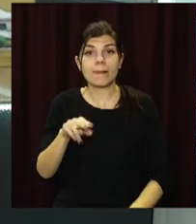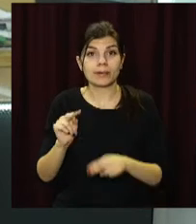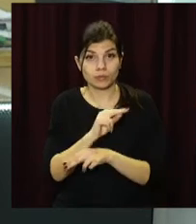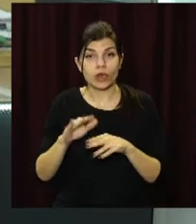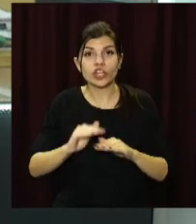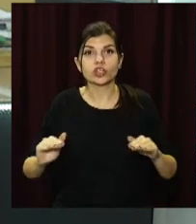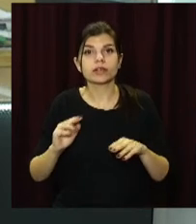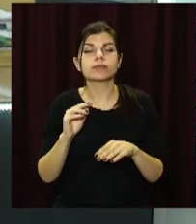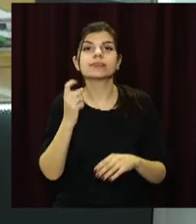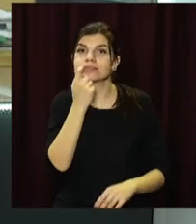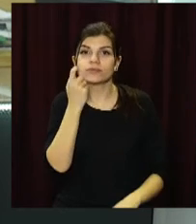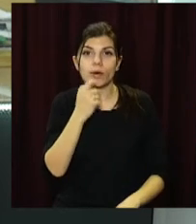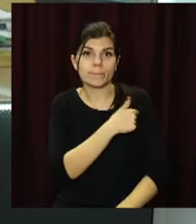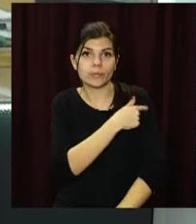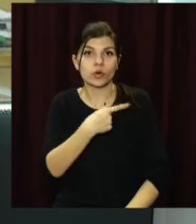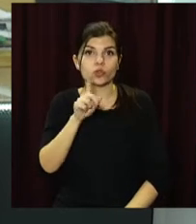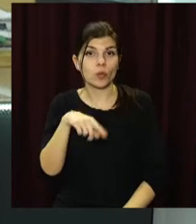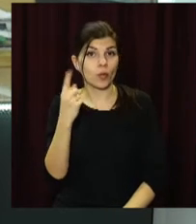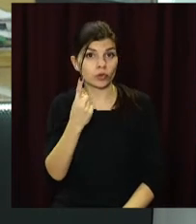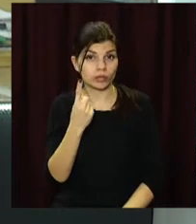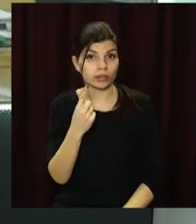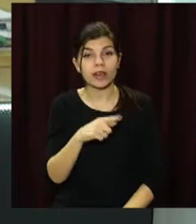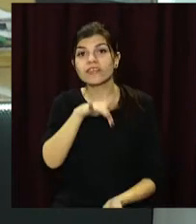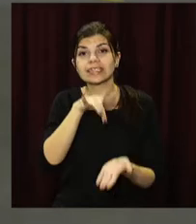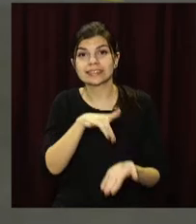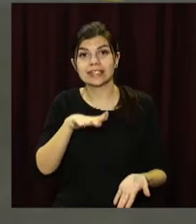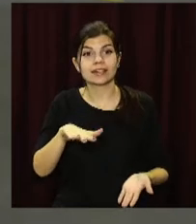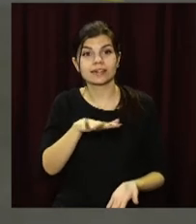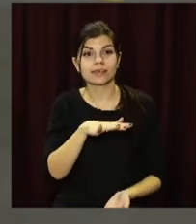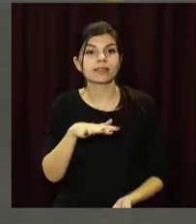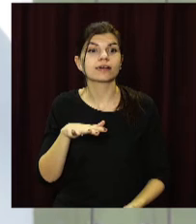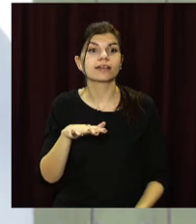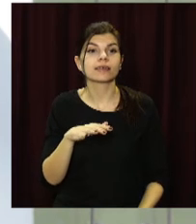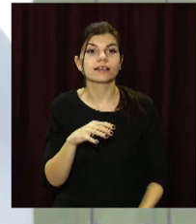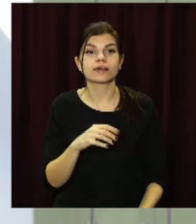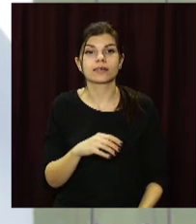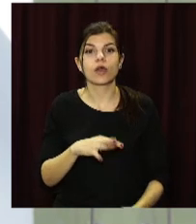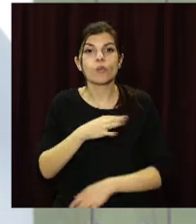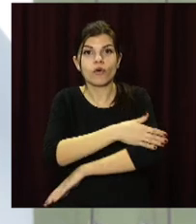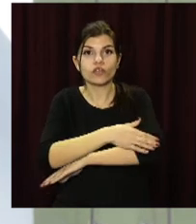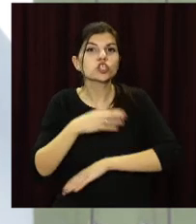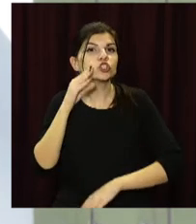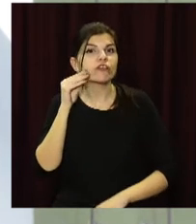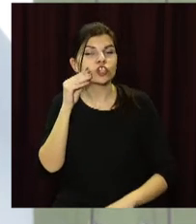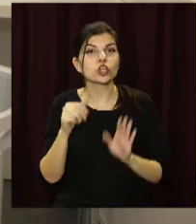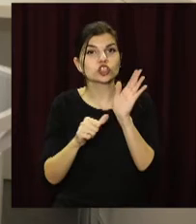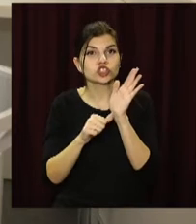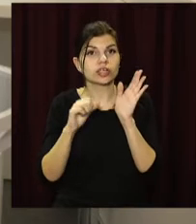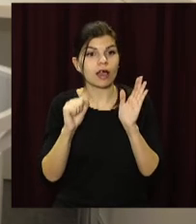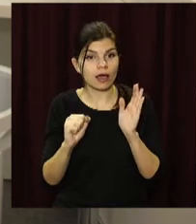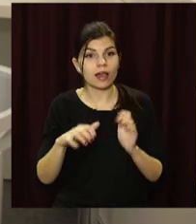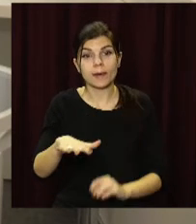дитячі відділення стоматологічної поліклініки номер один. Воно в центрі первинної медіко-санітарної допомоги по вулиці Шевченка, 6А.